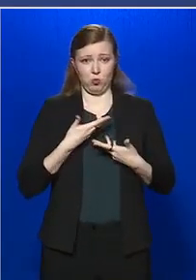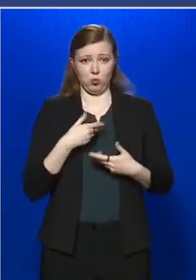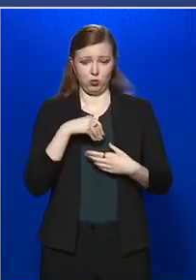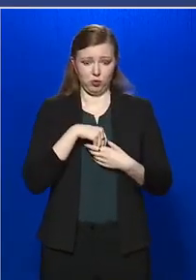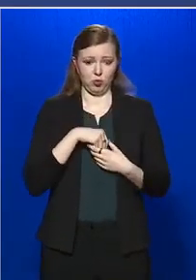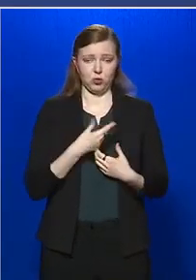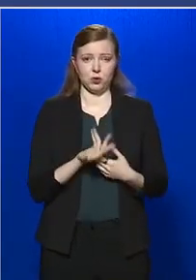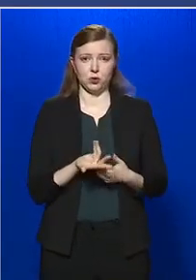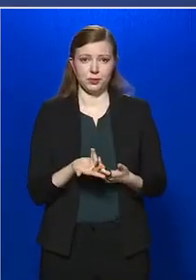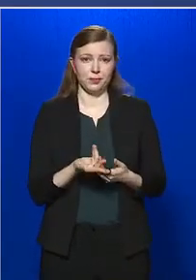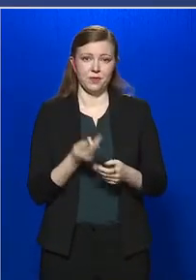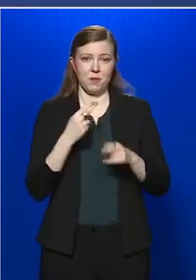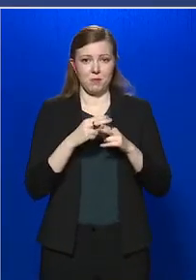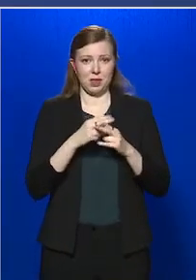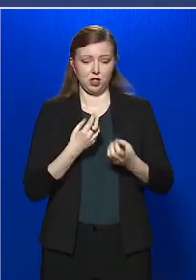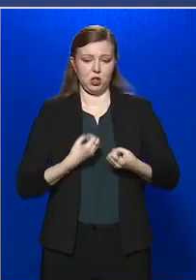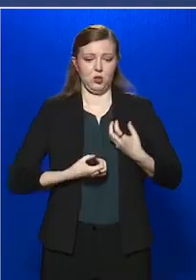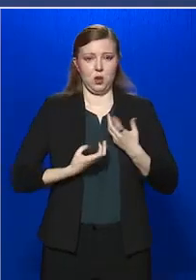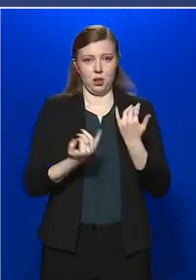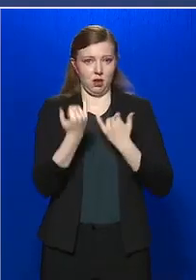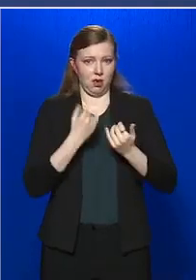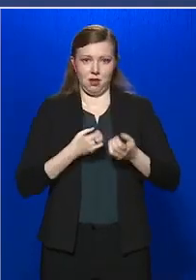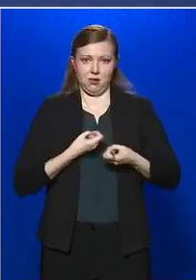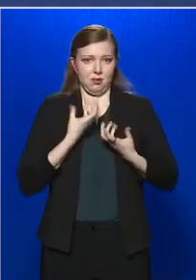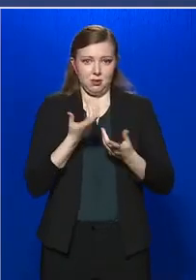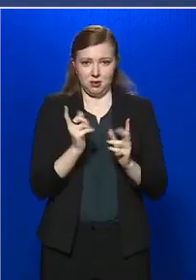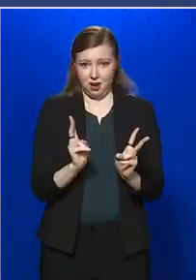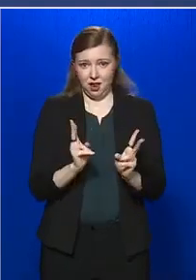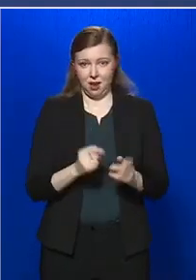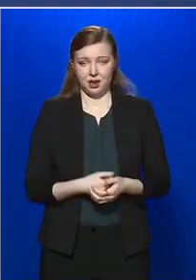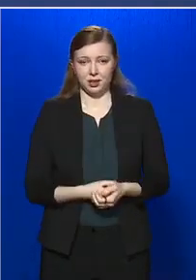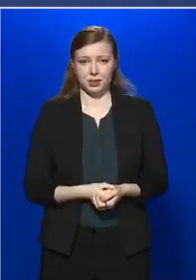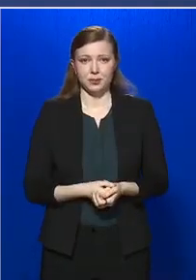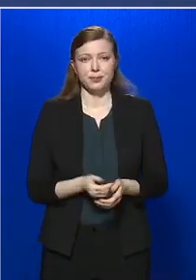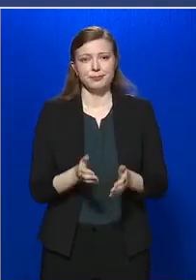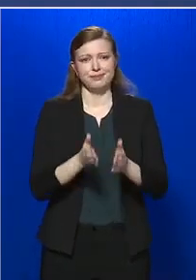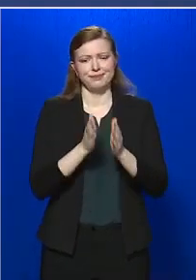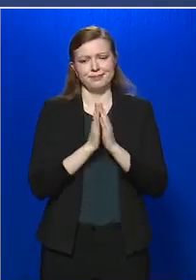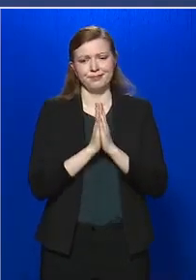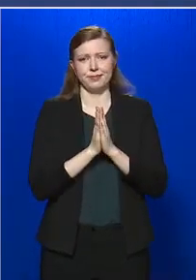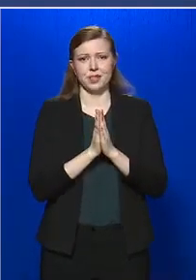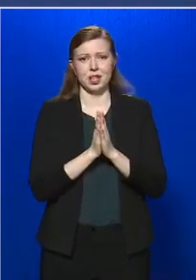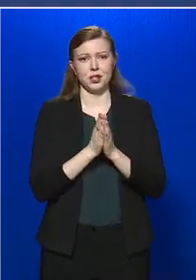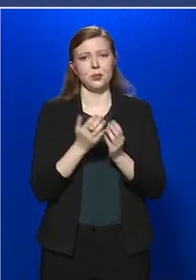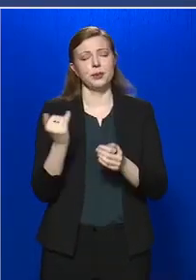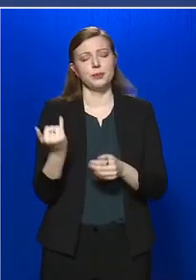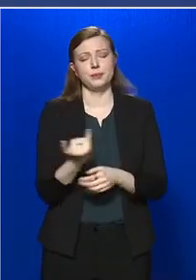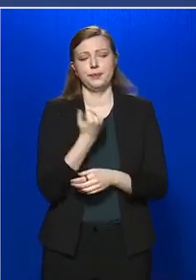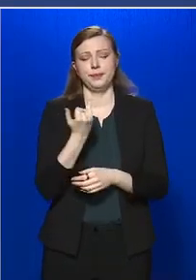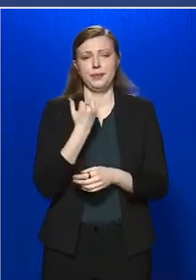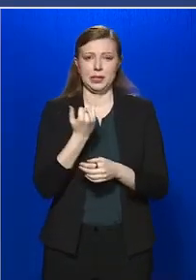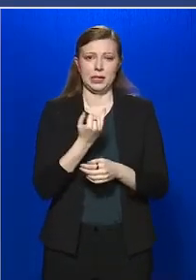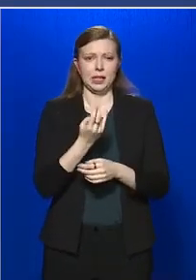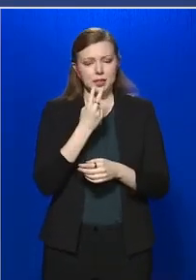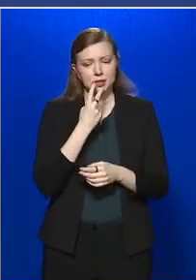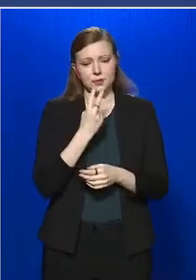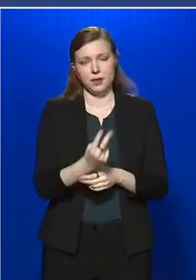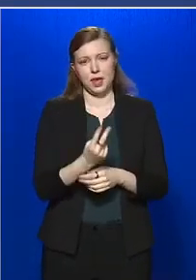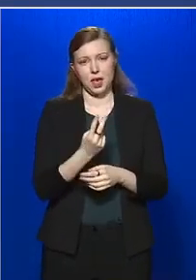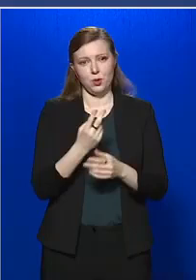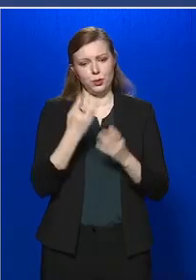nem produkálja a betegségnek a tüneteit. Kérem, hogy ezt tartsuk mindig szem előtt,